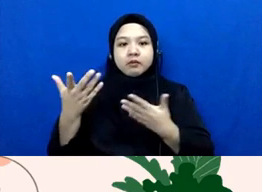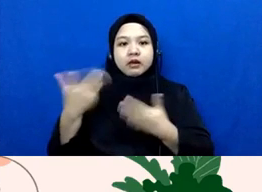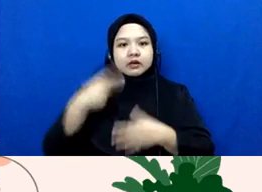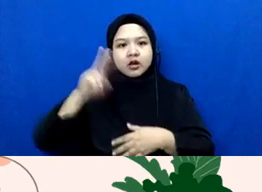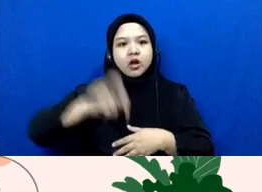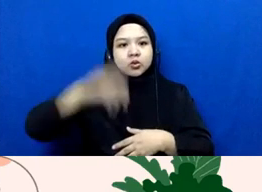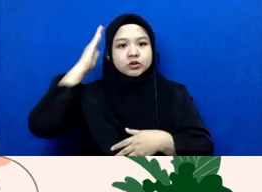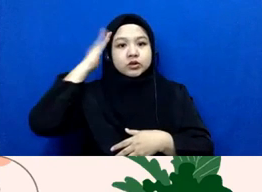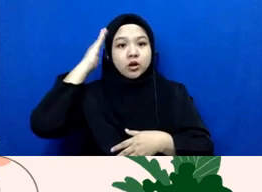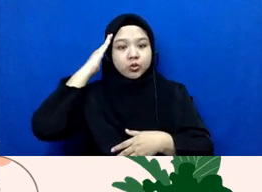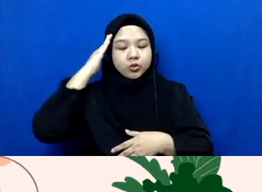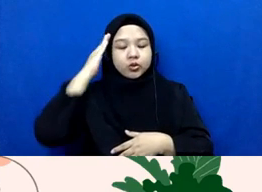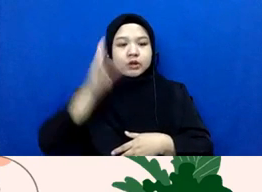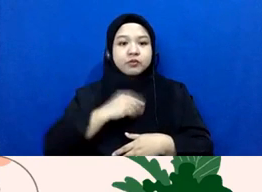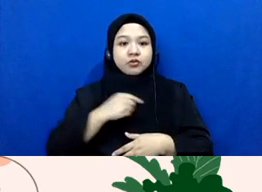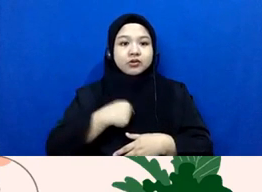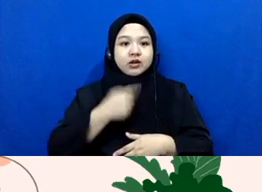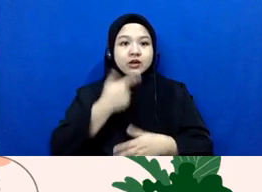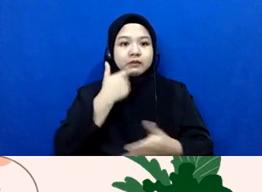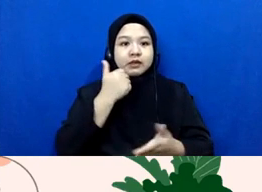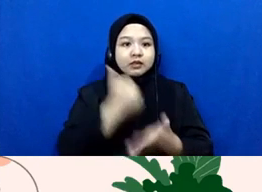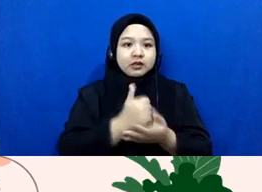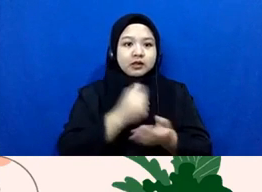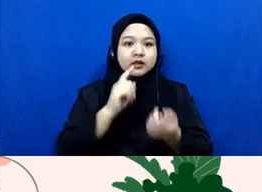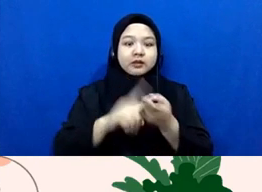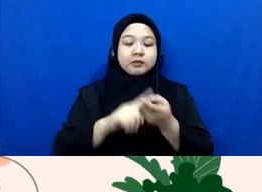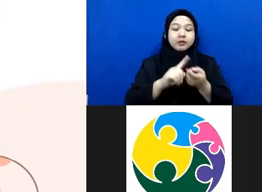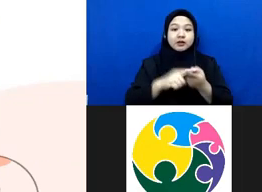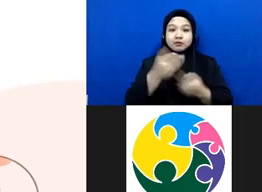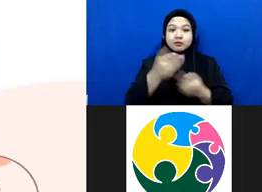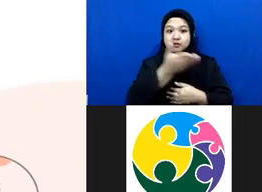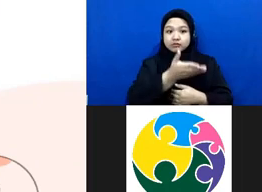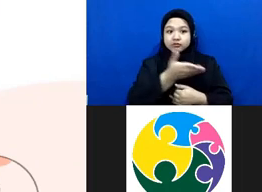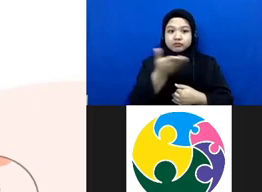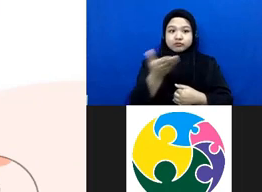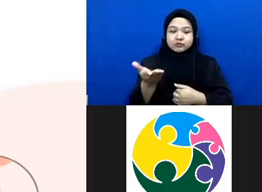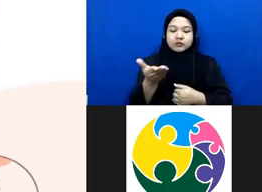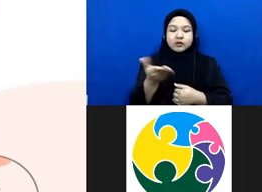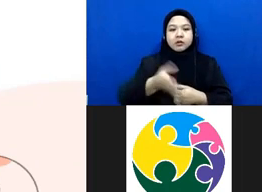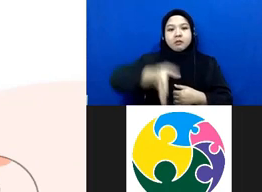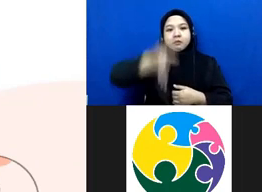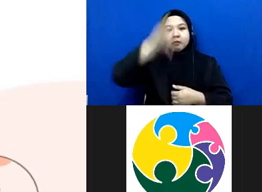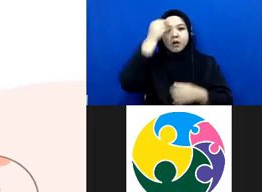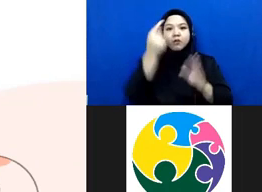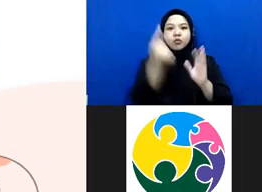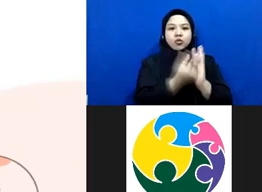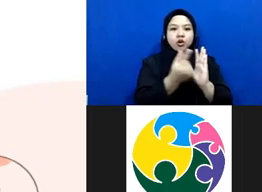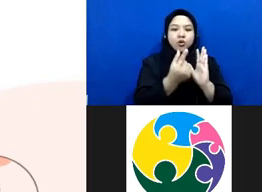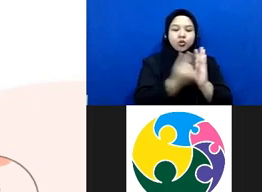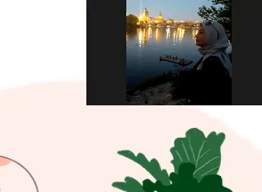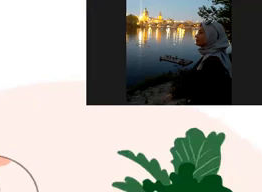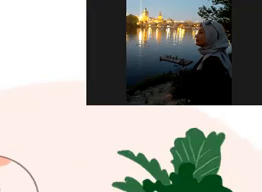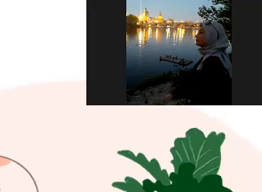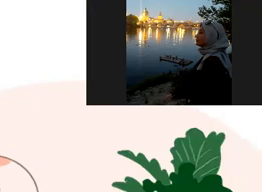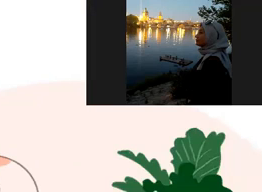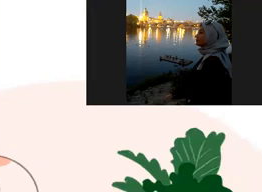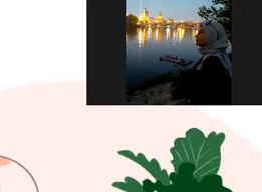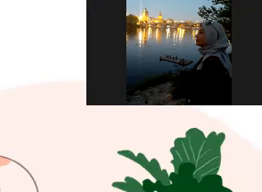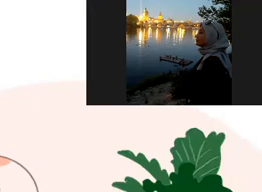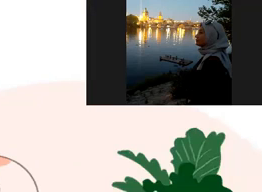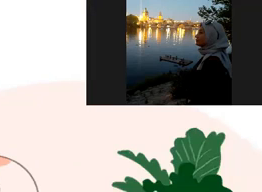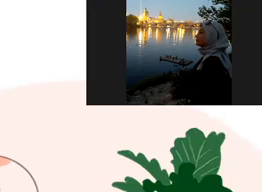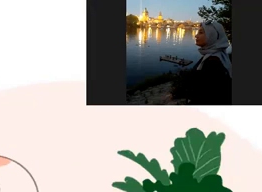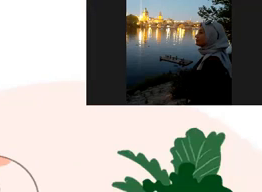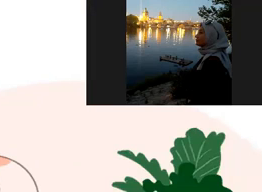sangat penting menurut saya teman-teman kontributor solider itu menguasai undang-undang penyandang disabilitas undang